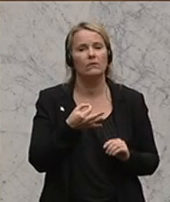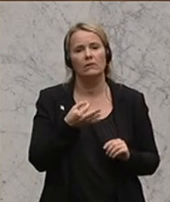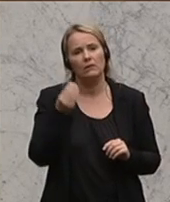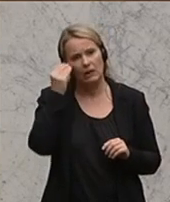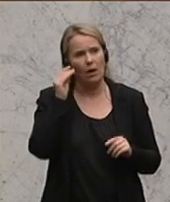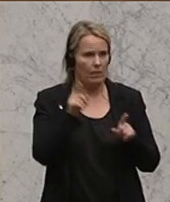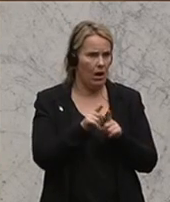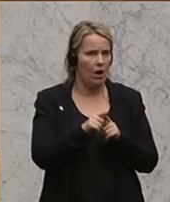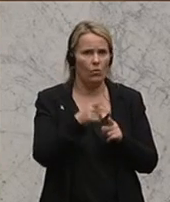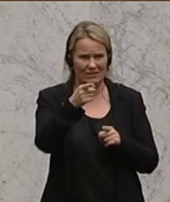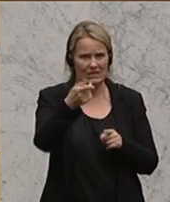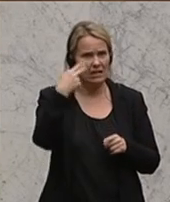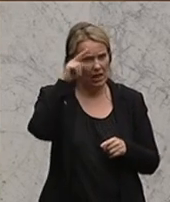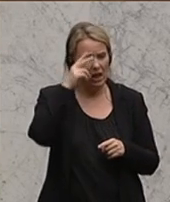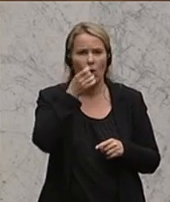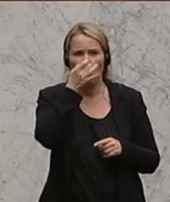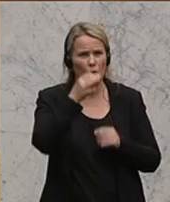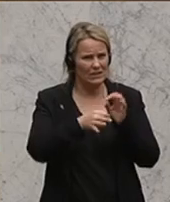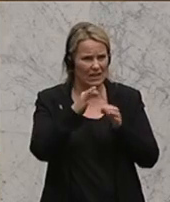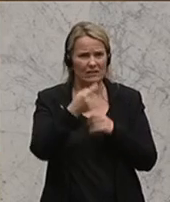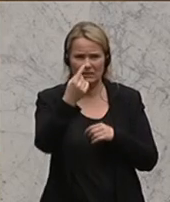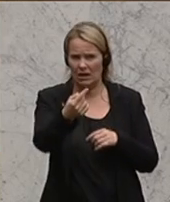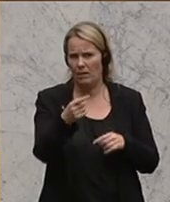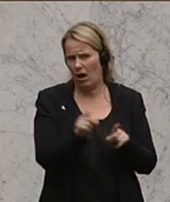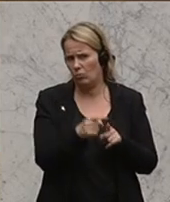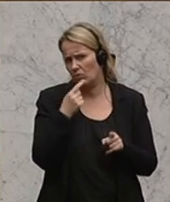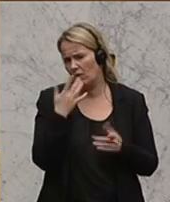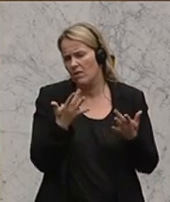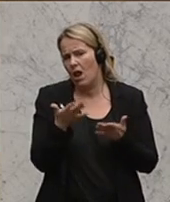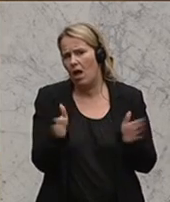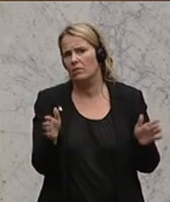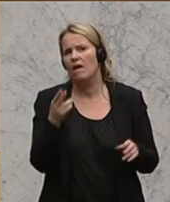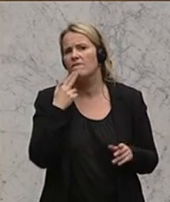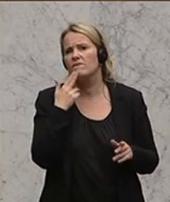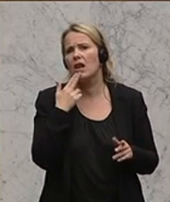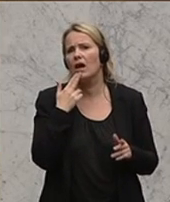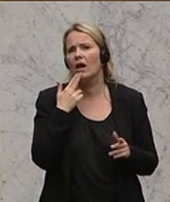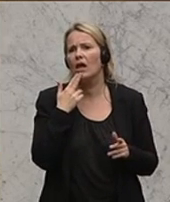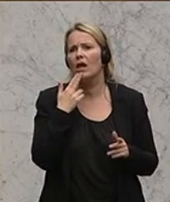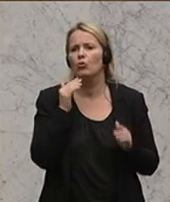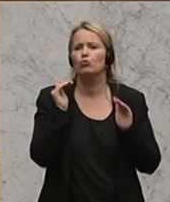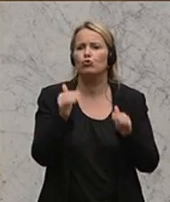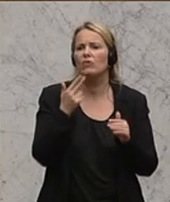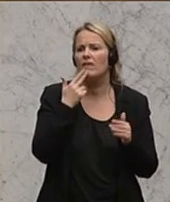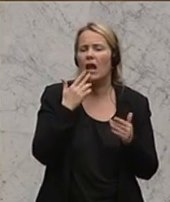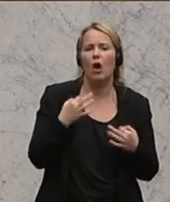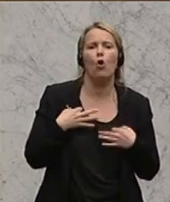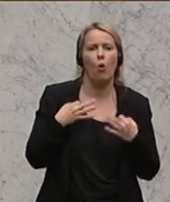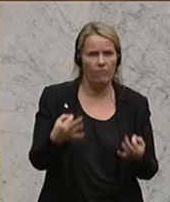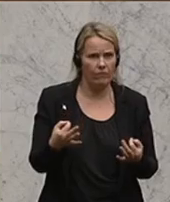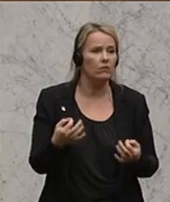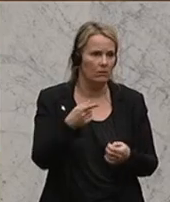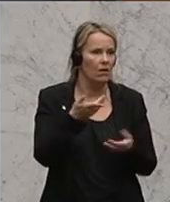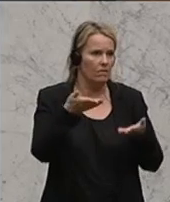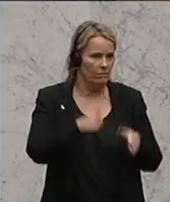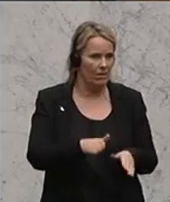glaube, auch Sie, Herr Rosenkranz, hier doch gesagt haben, Sie in den Raum gestellt haben, quasi nach welcher Art der Opfer schützen Sie eigentlich, Herr Pilz. Und zwar, das ist der